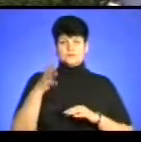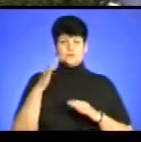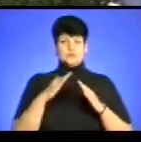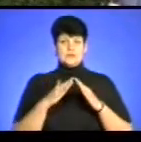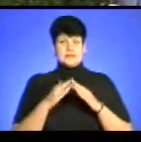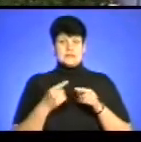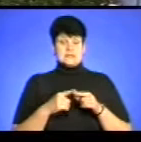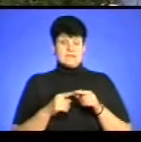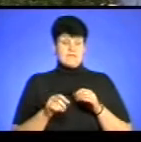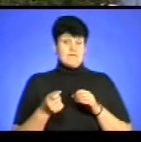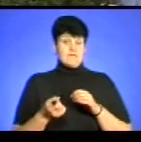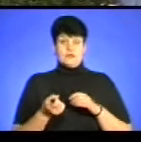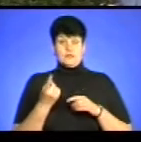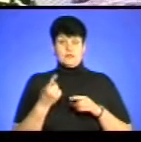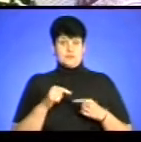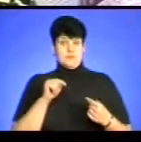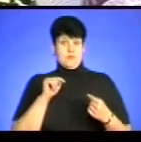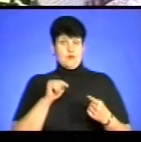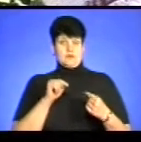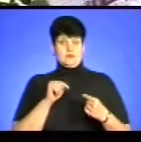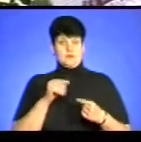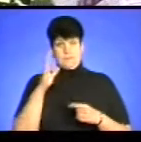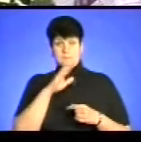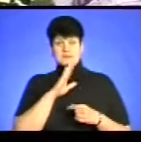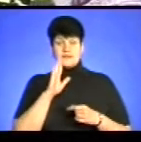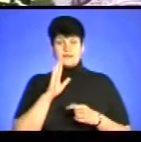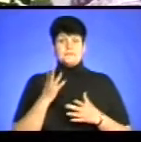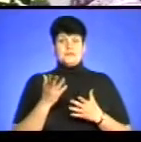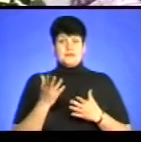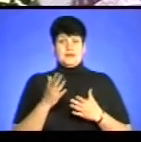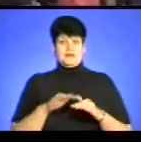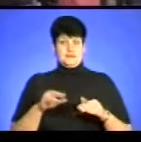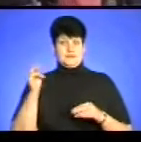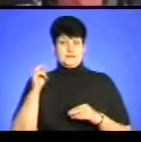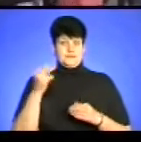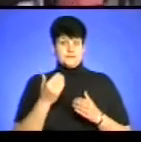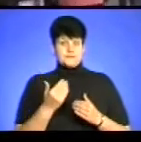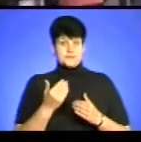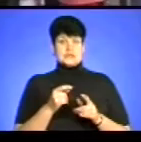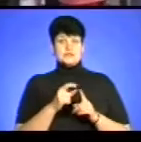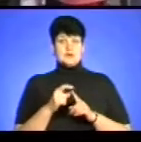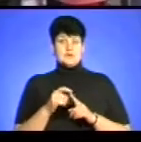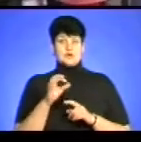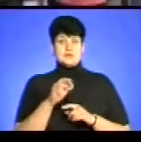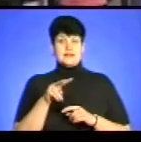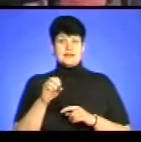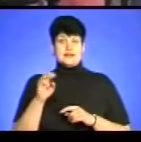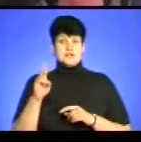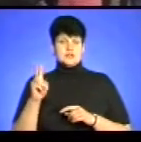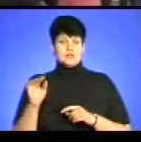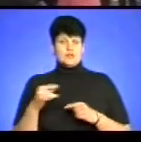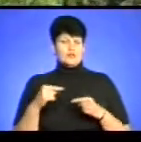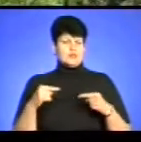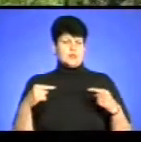Це й викликало спротив педагогів та батьків, діти яких здобувають тут музичну освіту. За словами Оксани Лешків, будь-яке